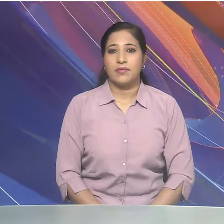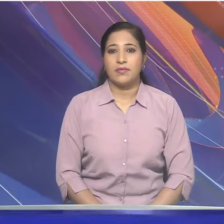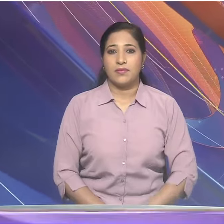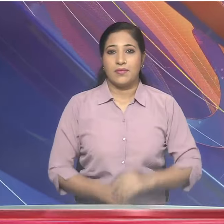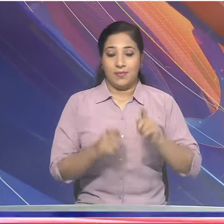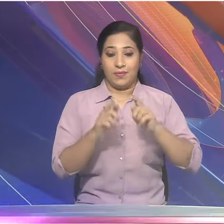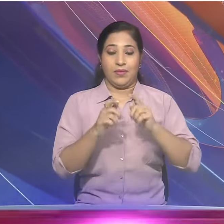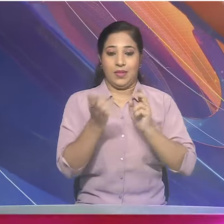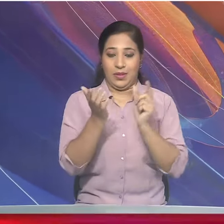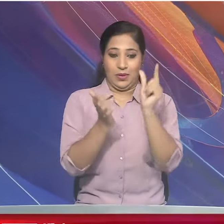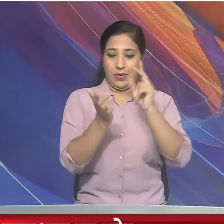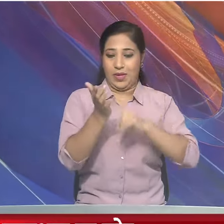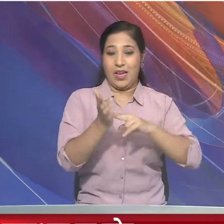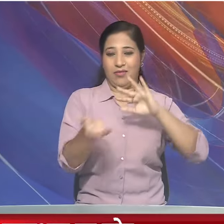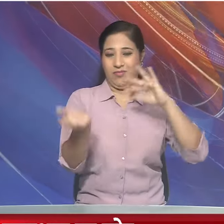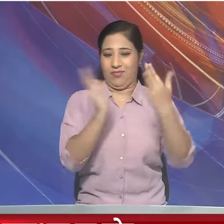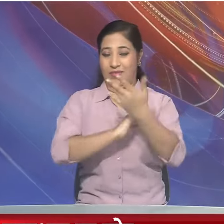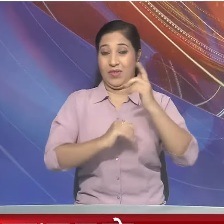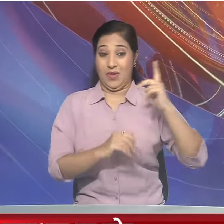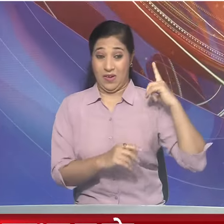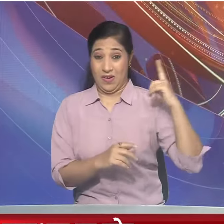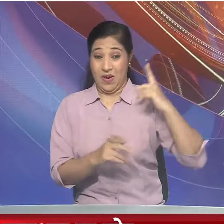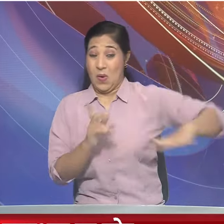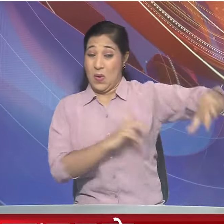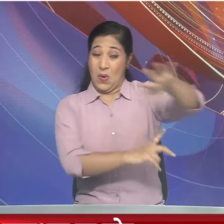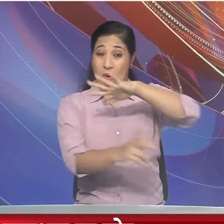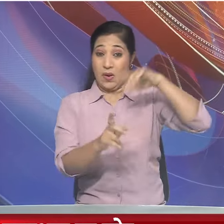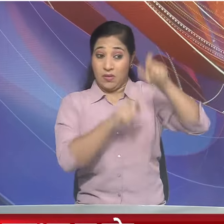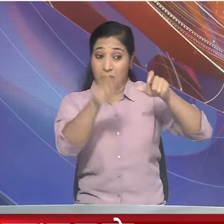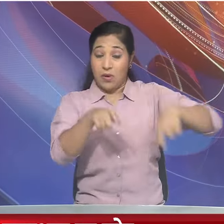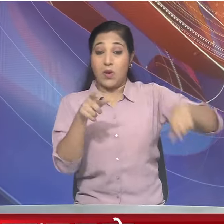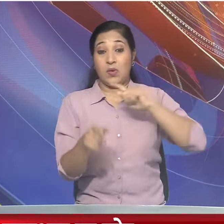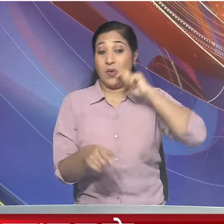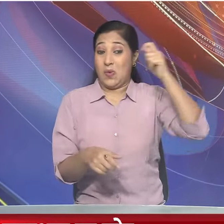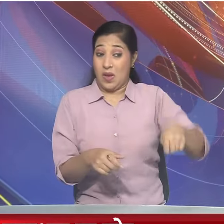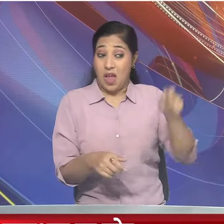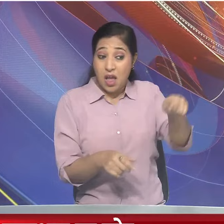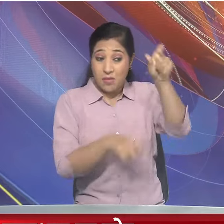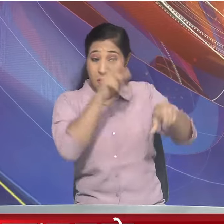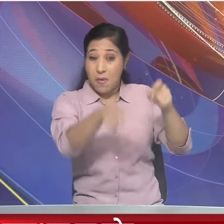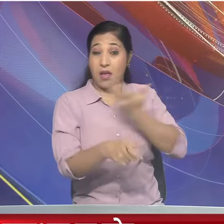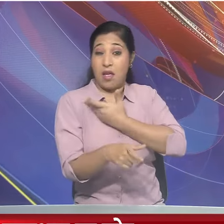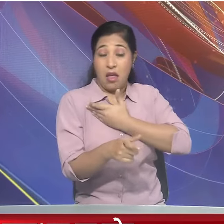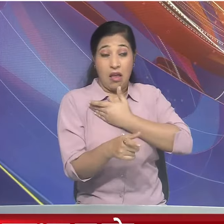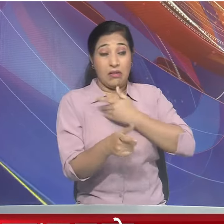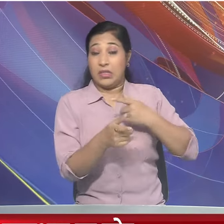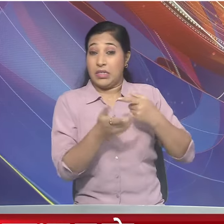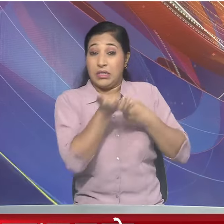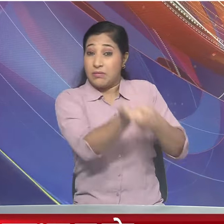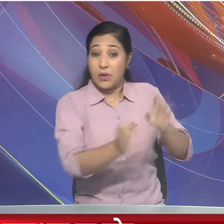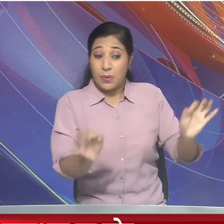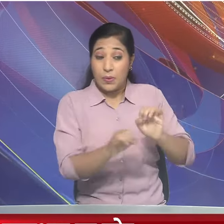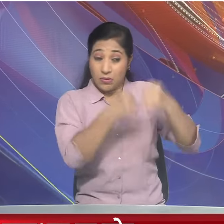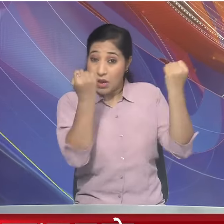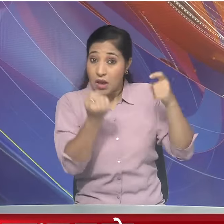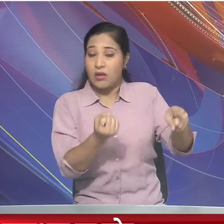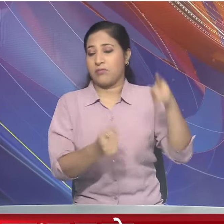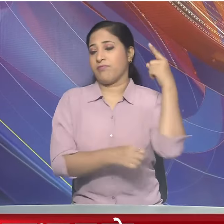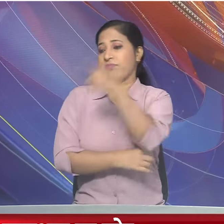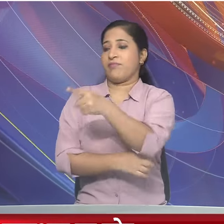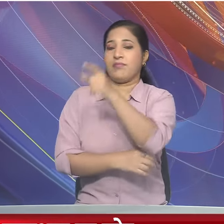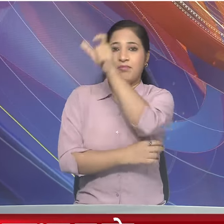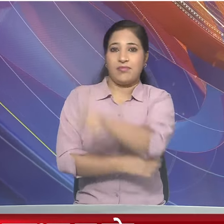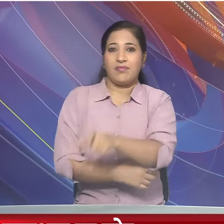संयुक्त राष्टर में विश्व नेताओं ने युक्रेन में मानाव अधिकारों के उलंगन के लिए मौस्को को जवाब दे ठहराने का किया आहवान